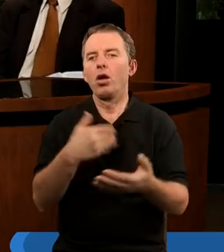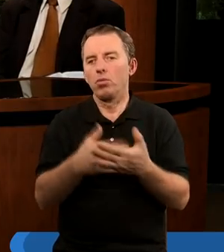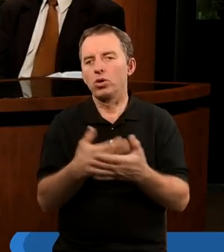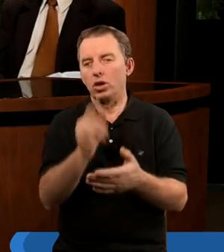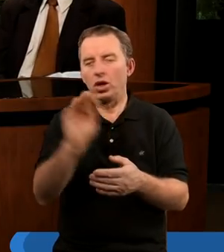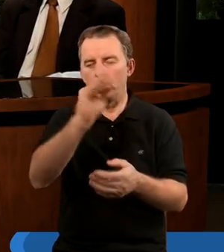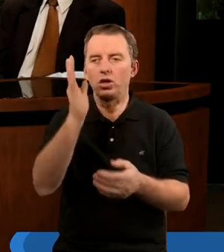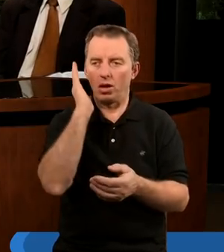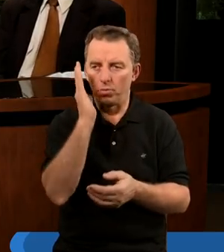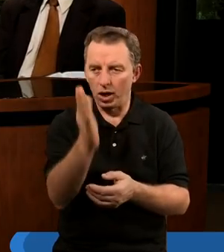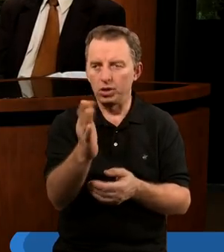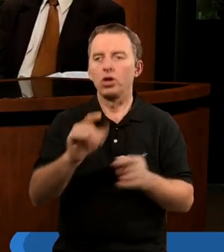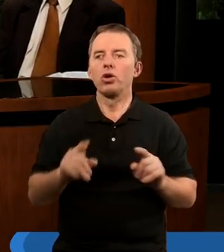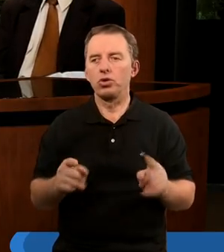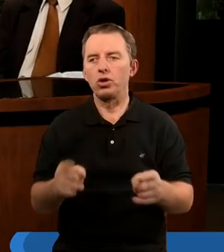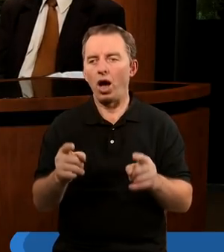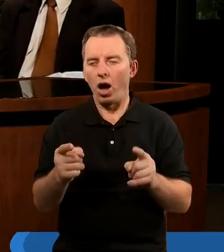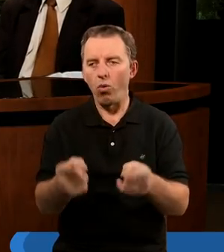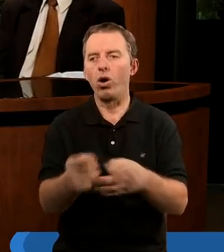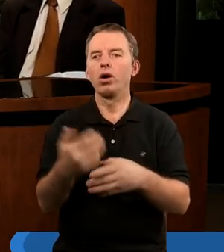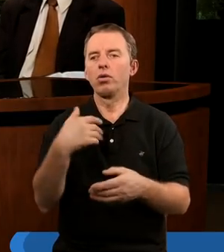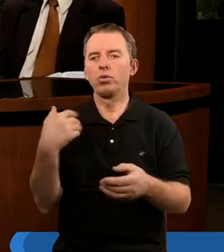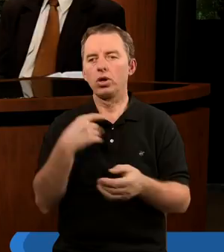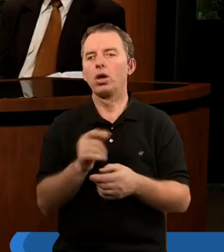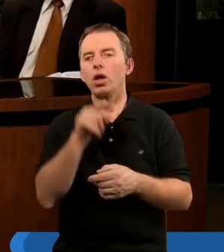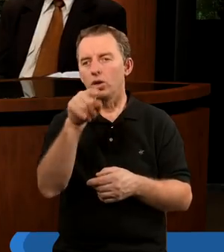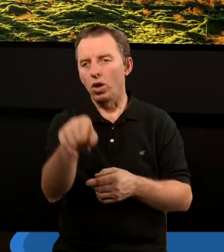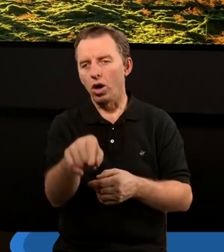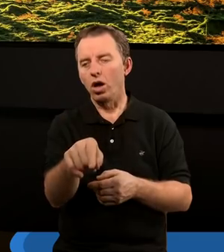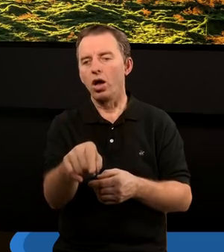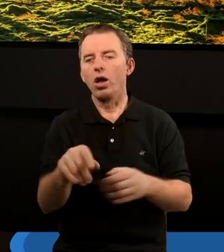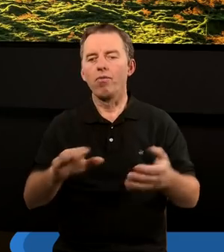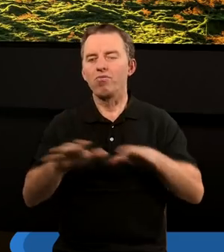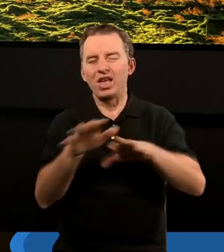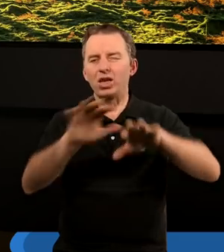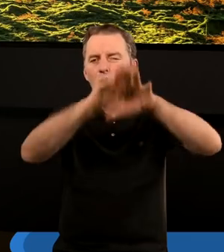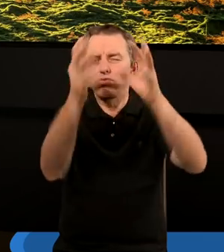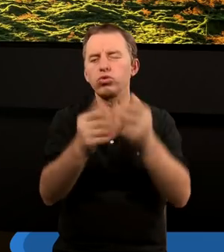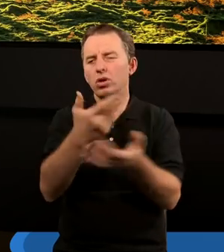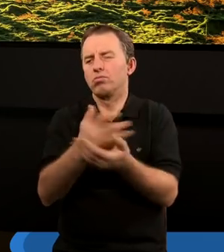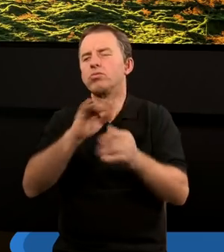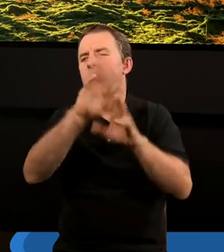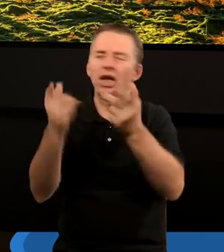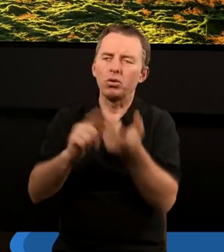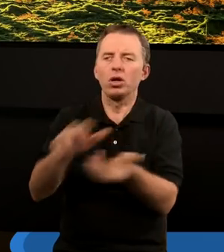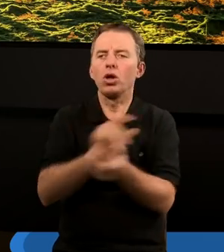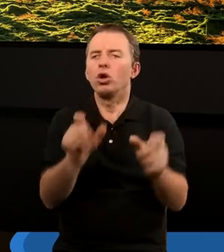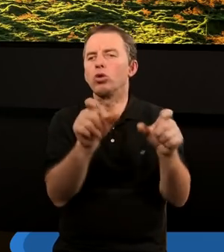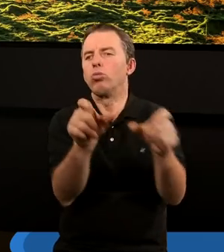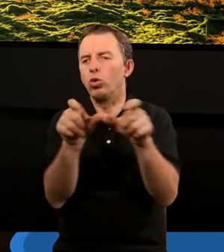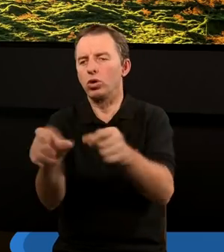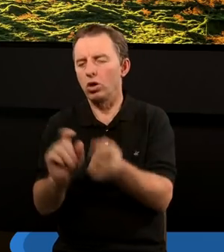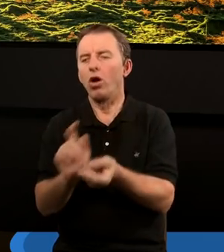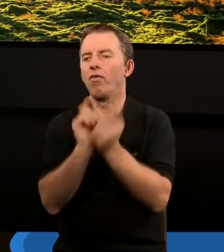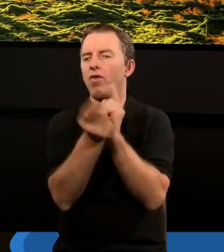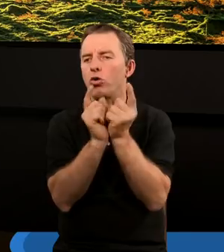to, co się jeszcze będzie działo. Może nigdzie już się dzieje, ale to, co w skali globalnej będzie się jeszcze działo, zmuszanie